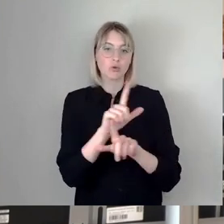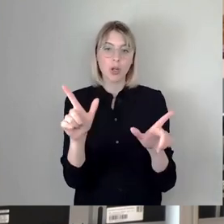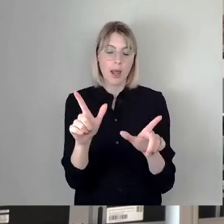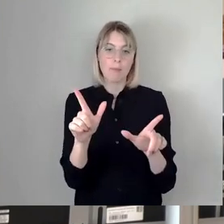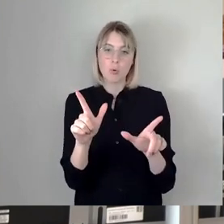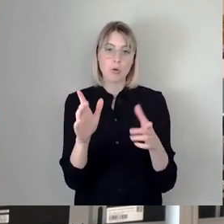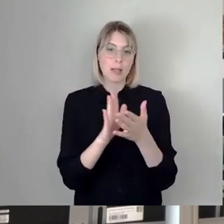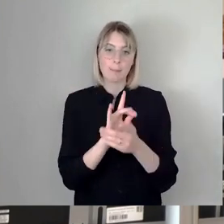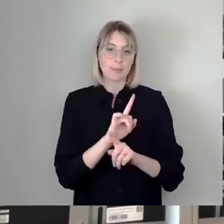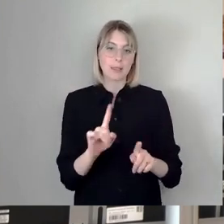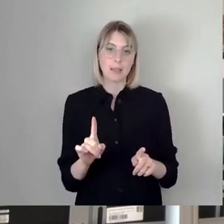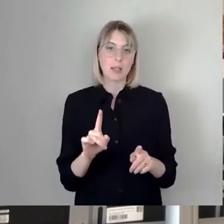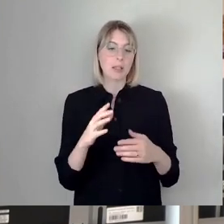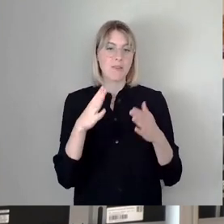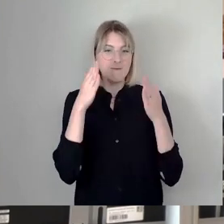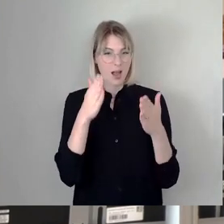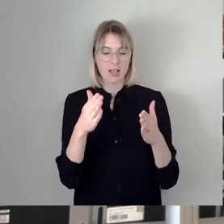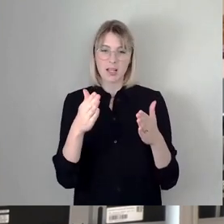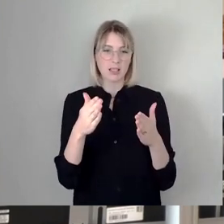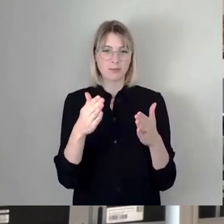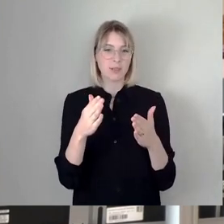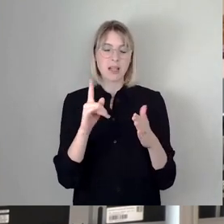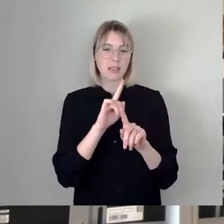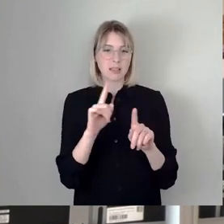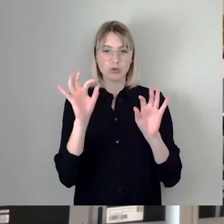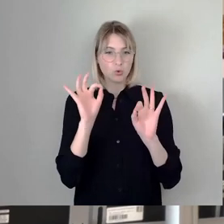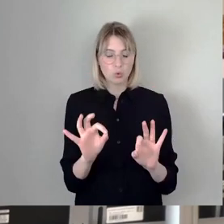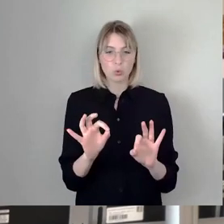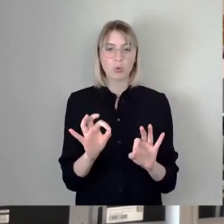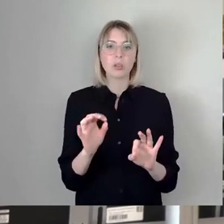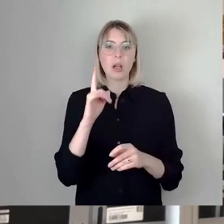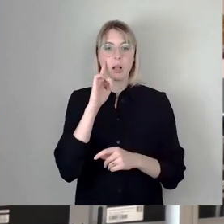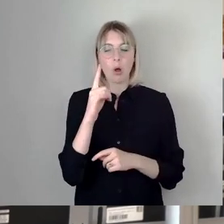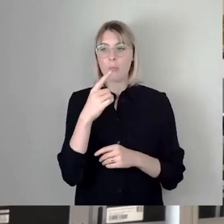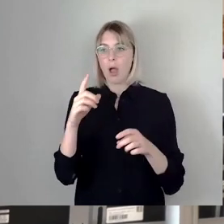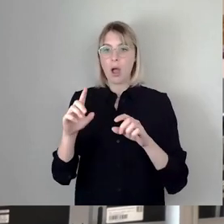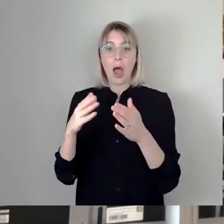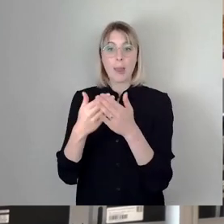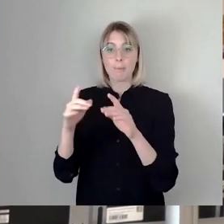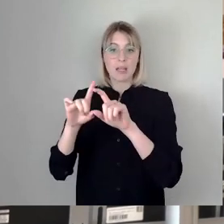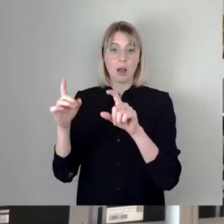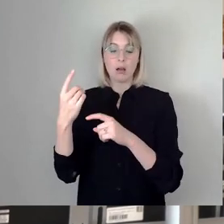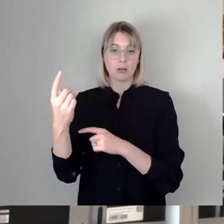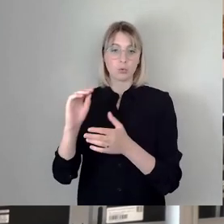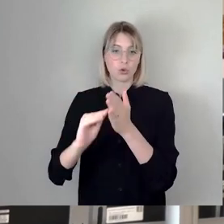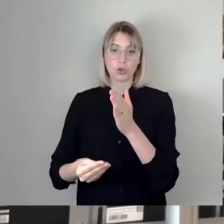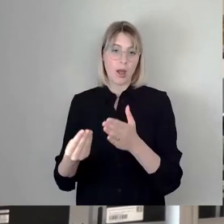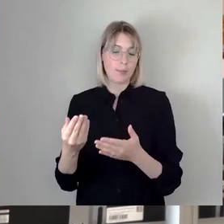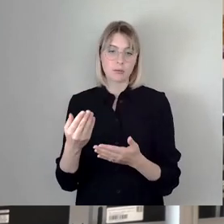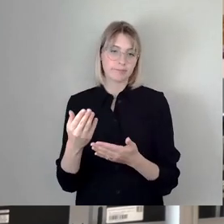schlecht und das Vertragsangebot, was dort beiliegt, glaube ich, wird kein einziger Anbieter unterschreiben können, schon aus ganz